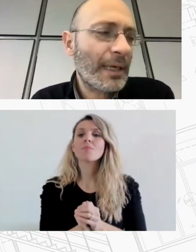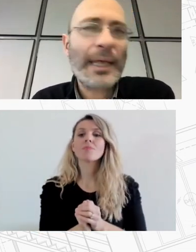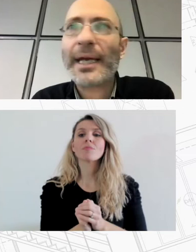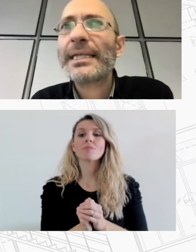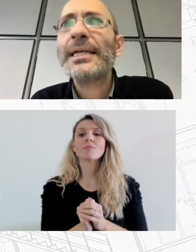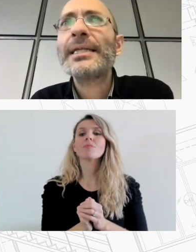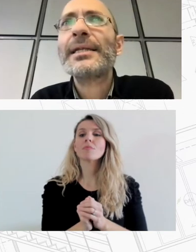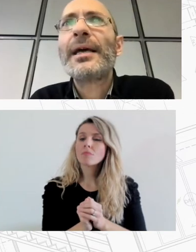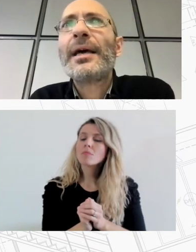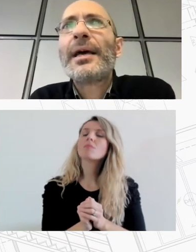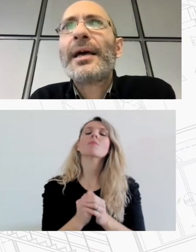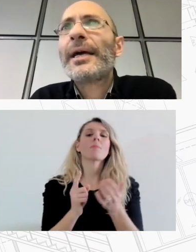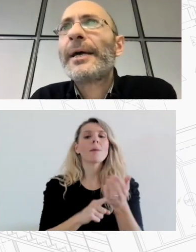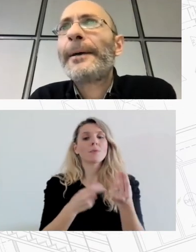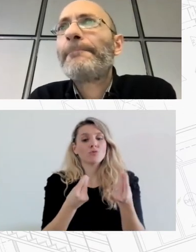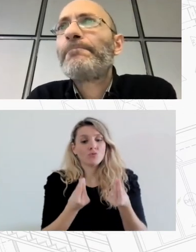διαδικασίες